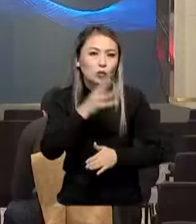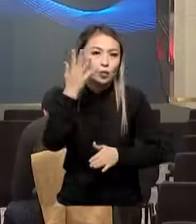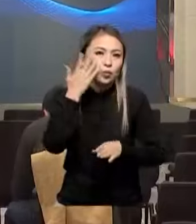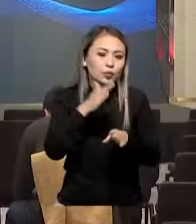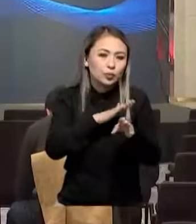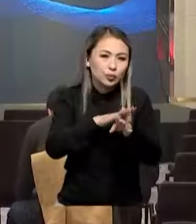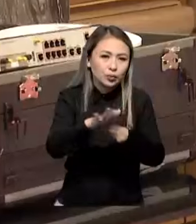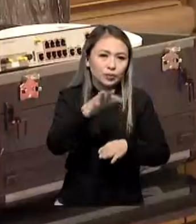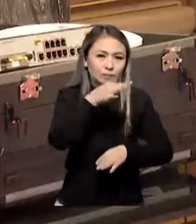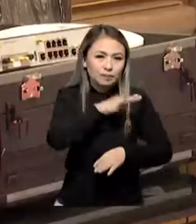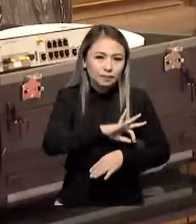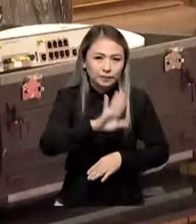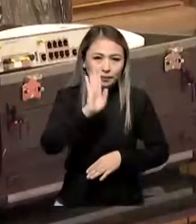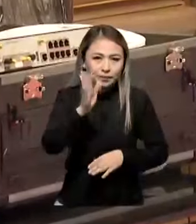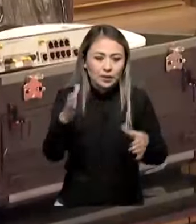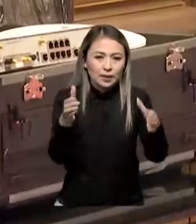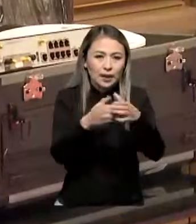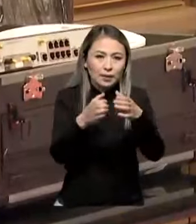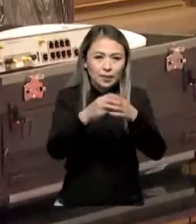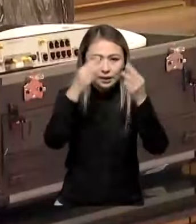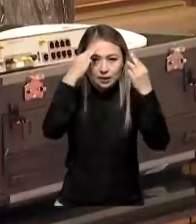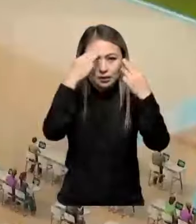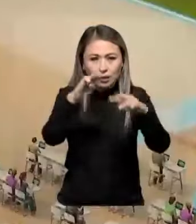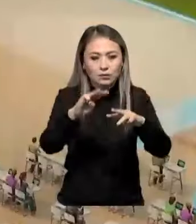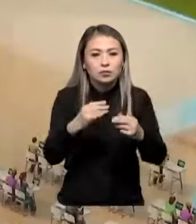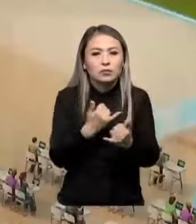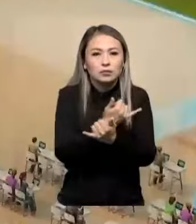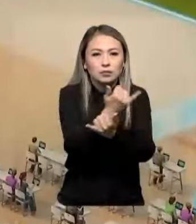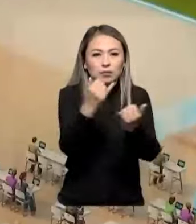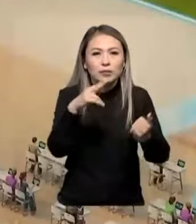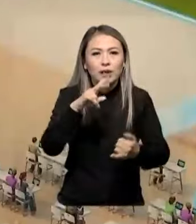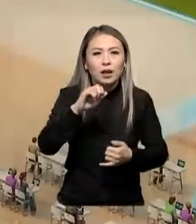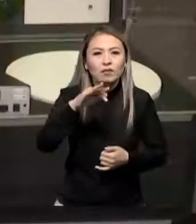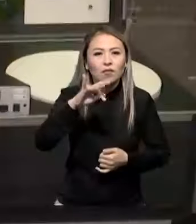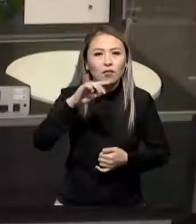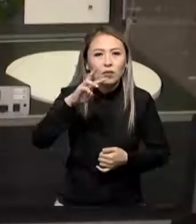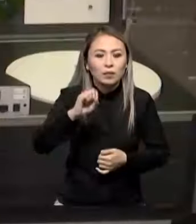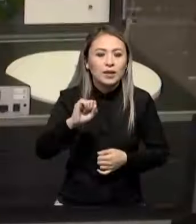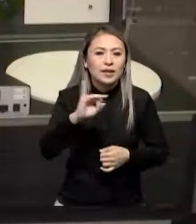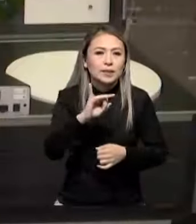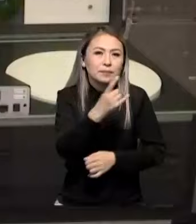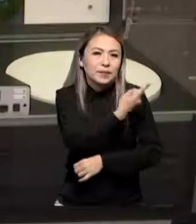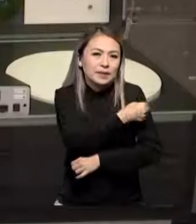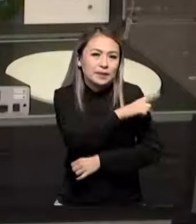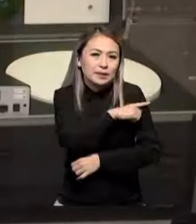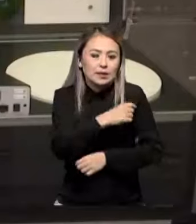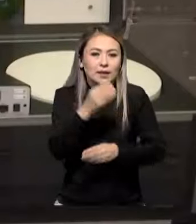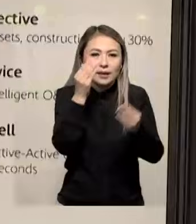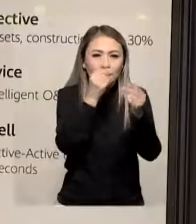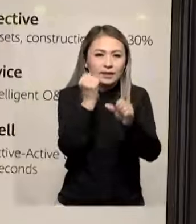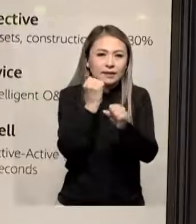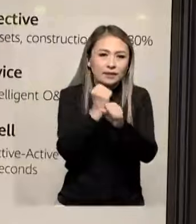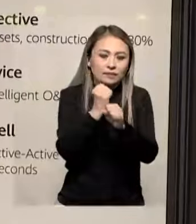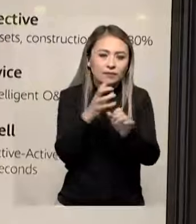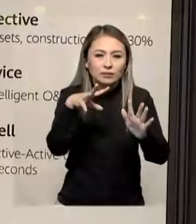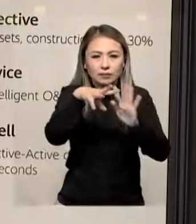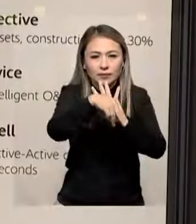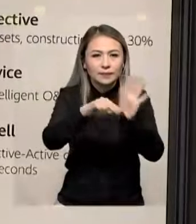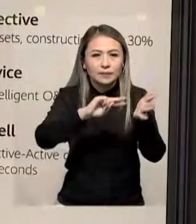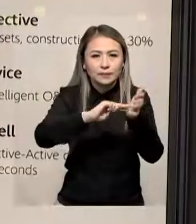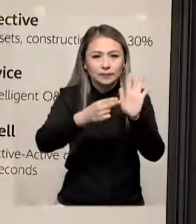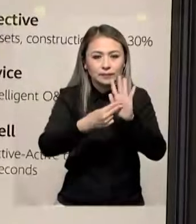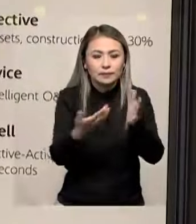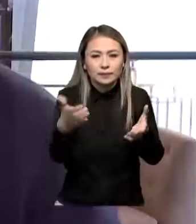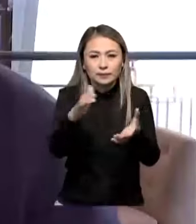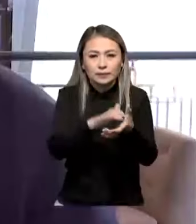пайдаға шығады. Кампания заманауи білімбері платформаларын. Сондаек медицина саласына жасанды интелектіні еңізу жобаларында